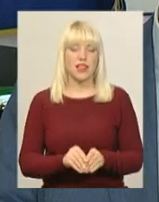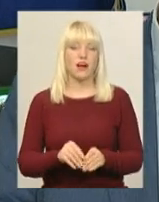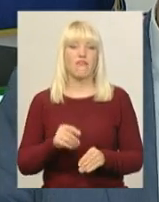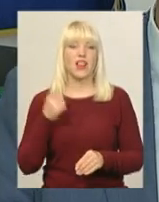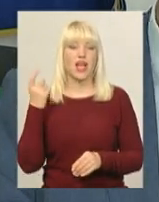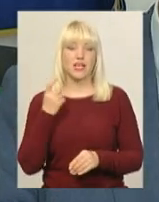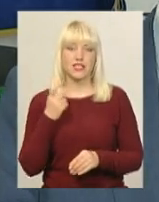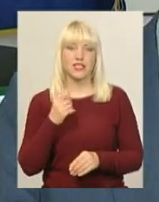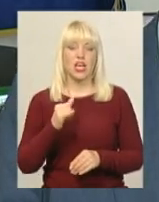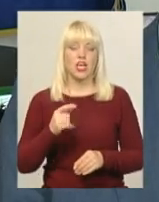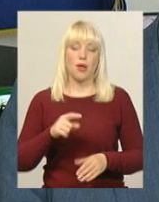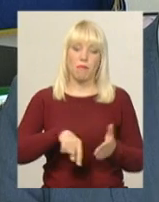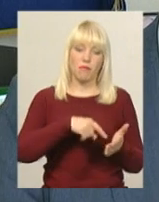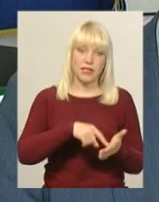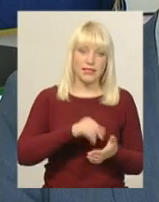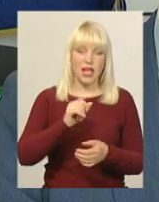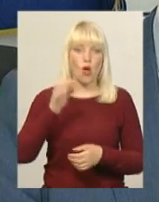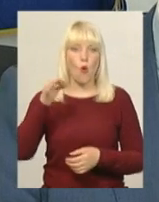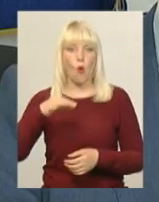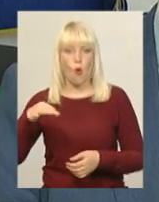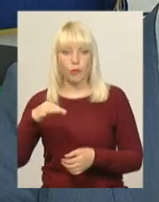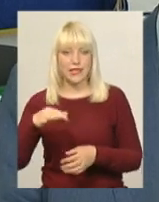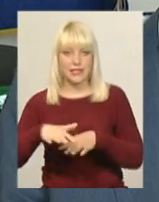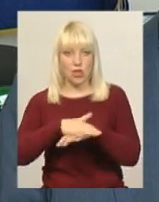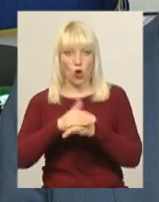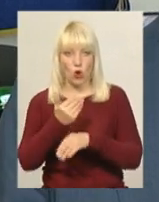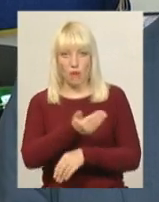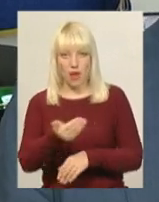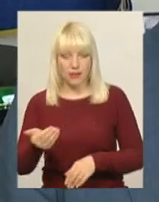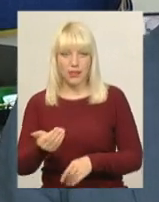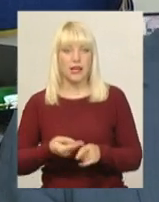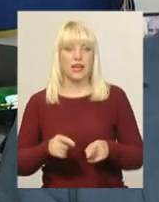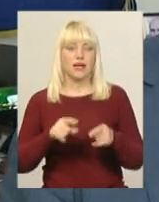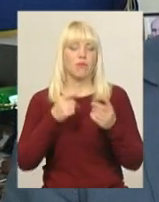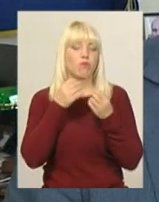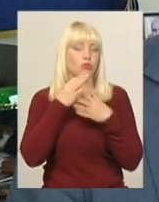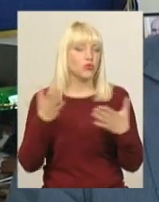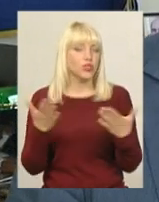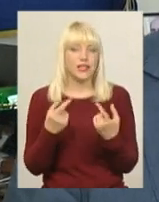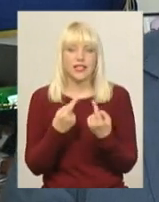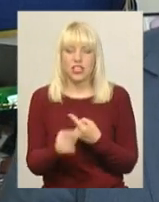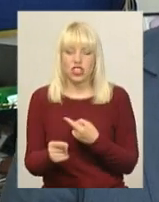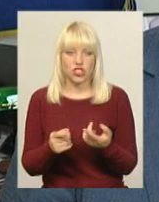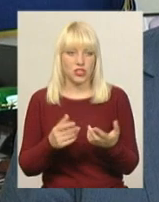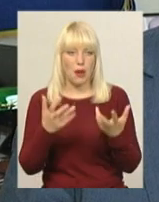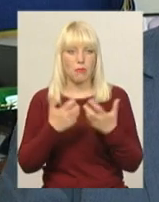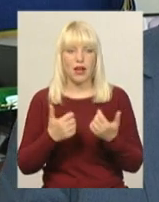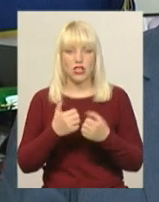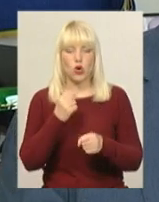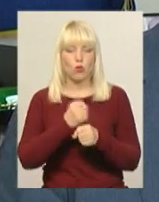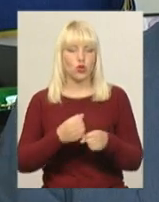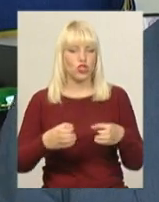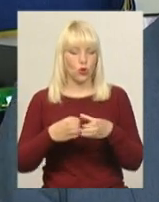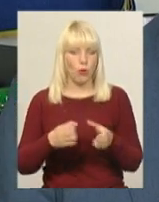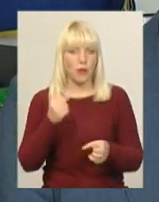громади області з спільним фінансуванням. Будь-які інші механізми, так само робоча група напрацьовує. І що я можу з